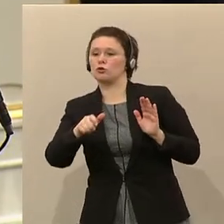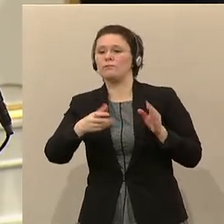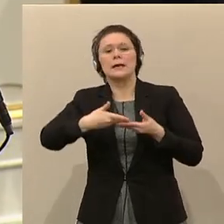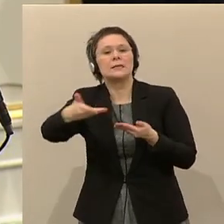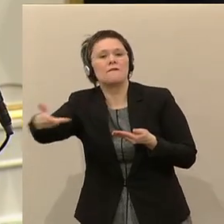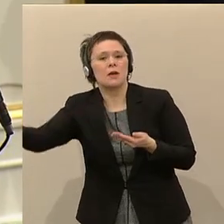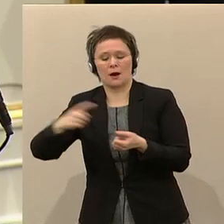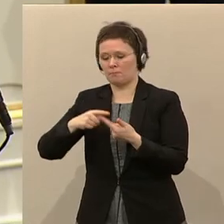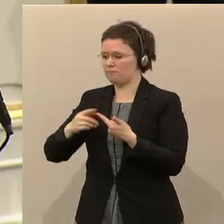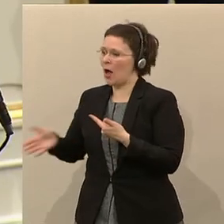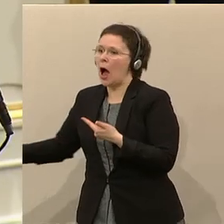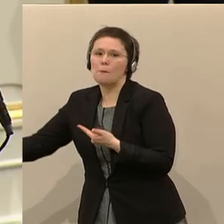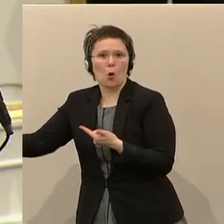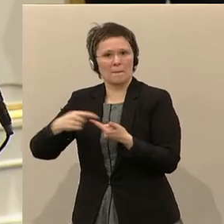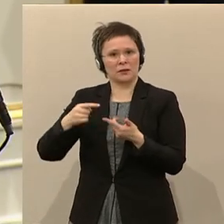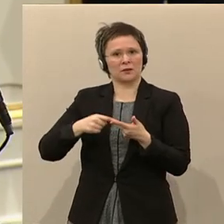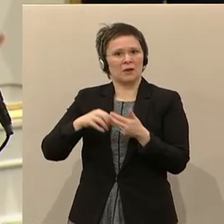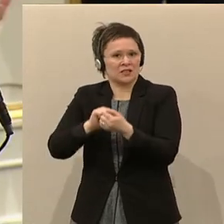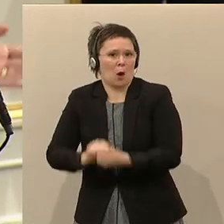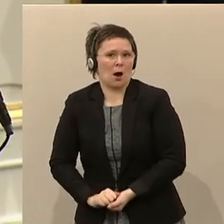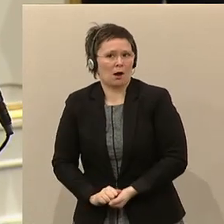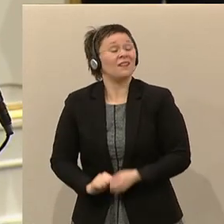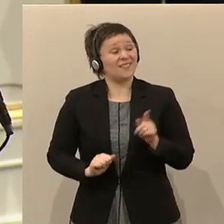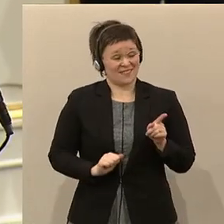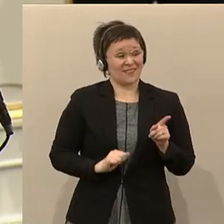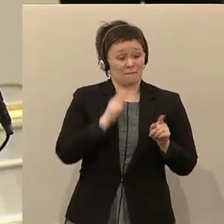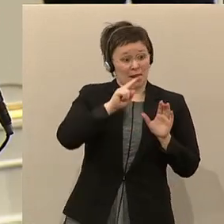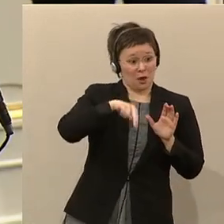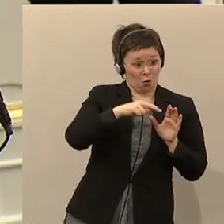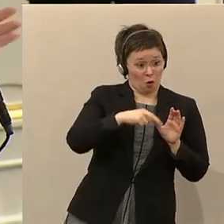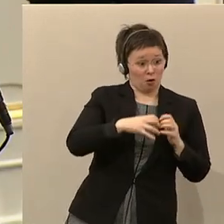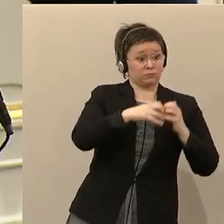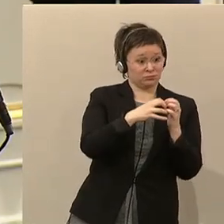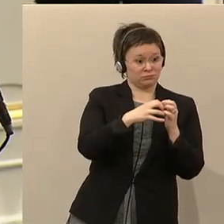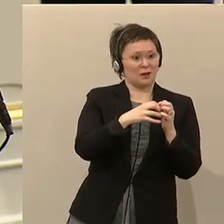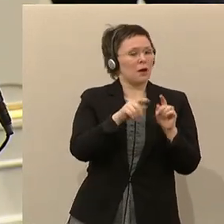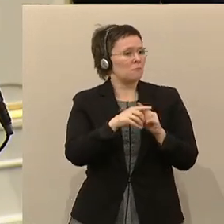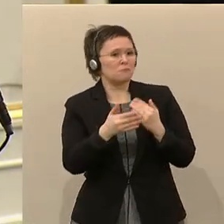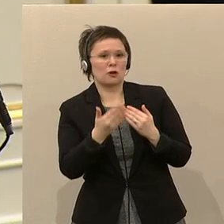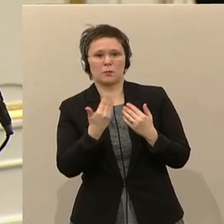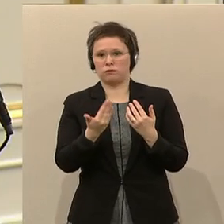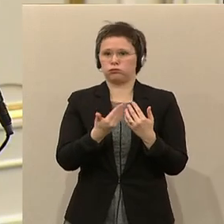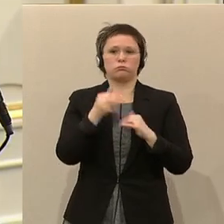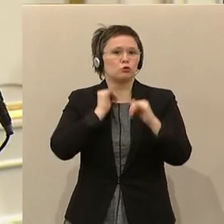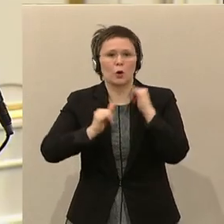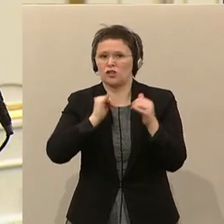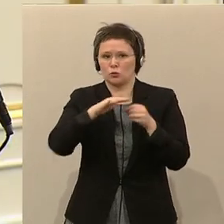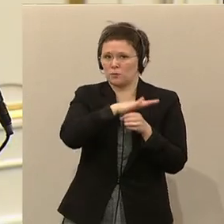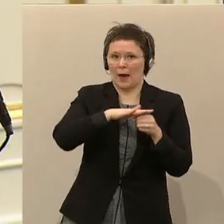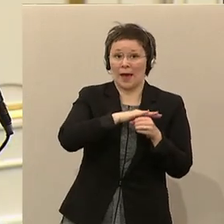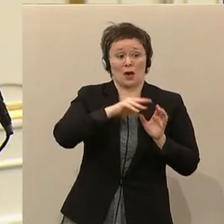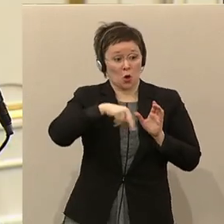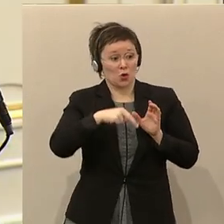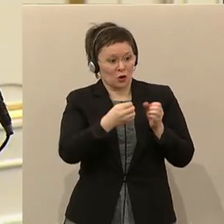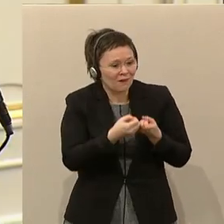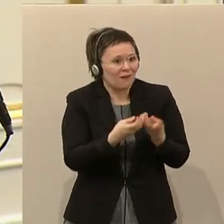machen. Sie schaffen also auch Arbeitsplätze damit. Bei den Zulieferern, wenn Sie der Gastronomie und im Tourismusbereich Köche geben.